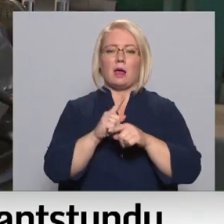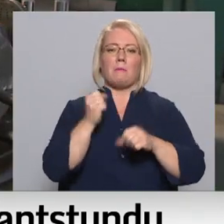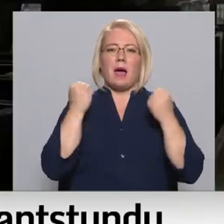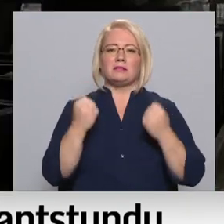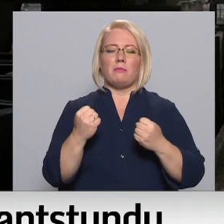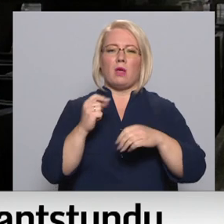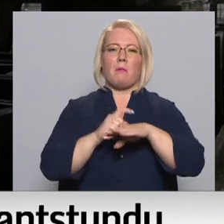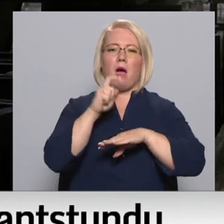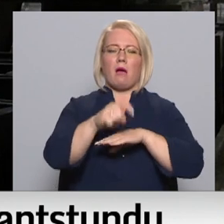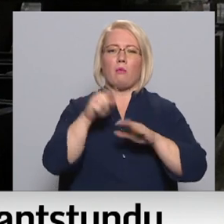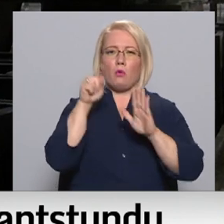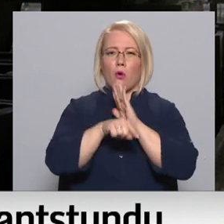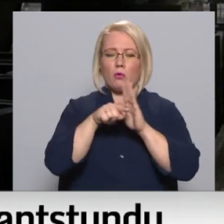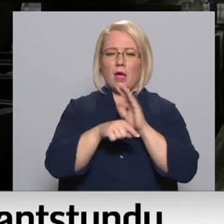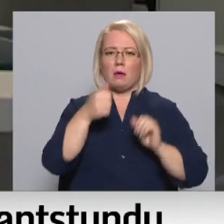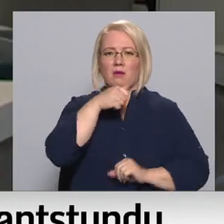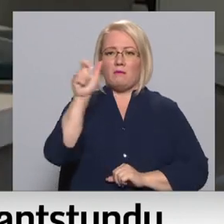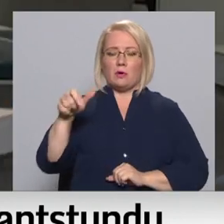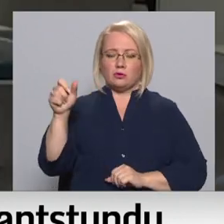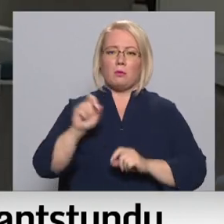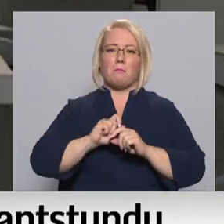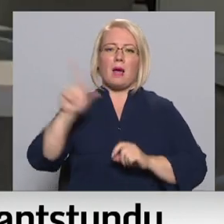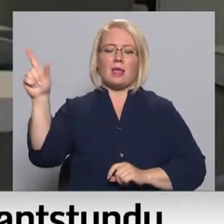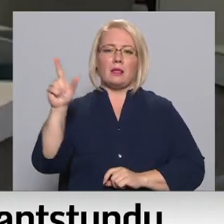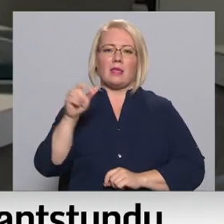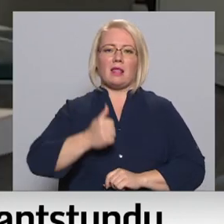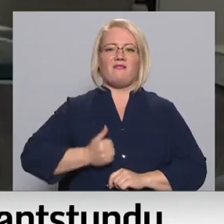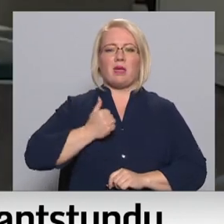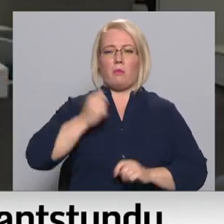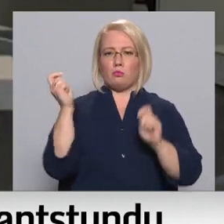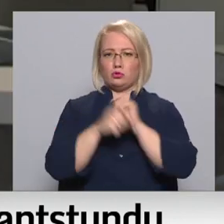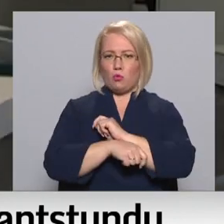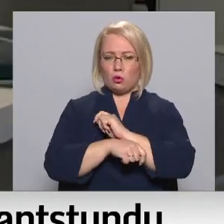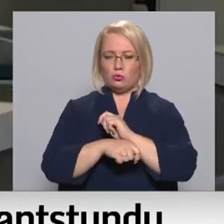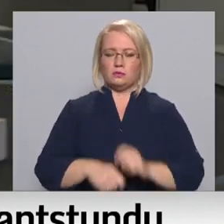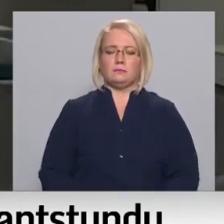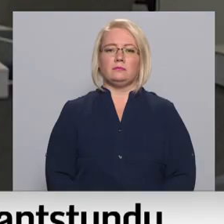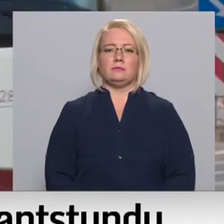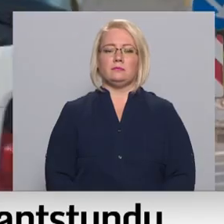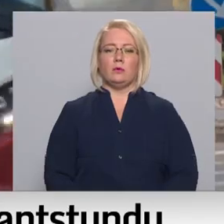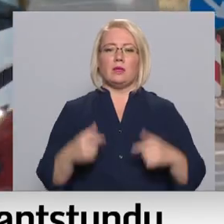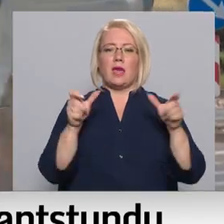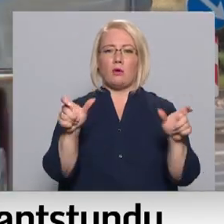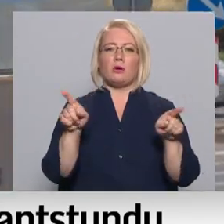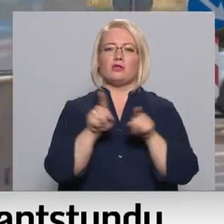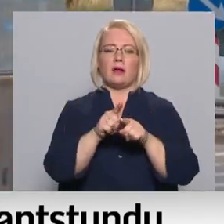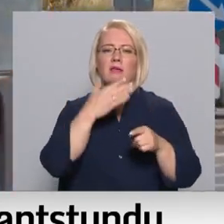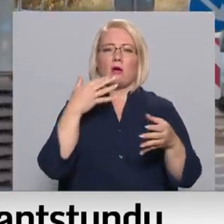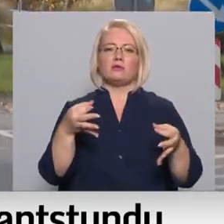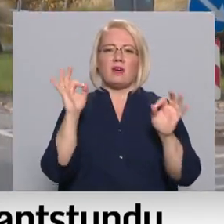privātpersonām un palielināt sodas juridiskajām personām un īrovišot arī nebūtisku cejošanu. Matar Līdzīt, Latvijas televīzija.